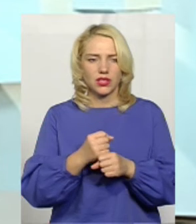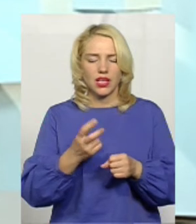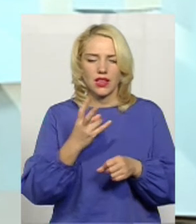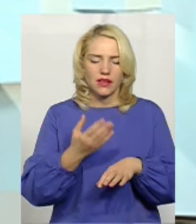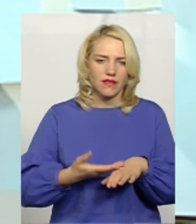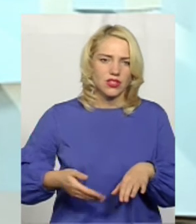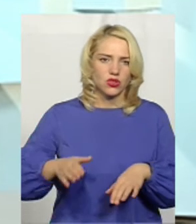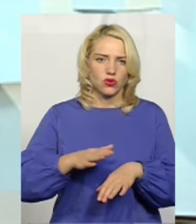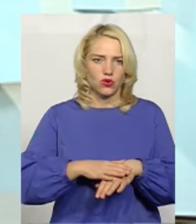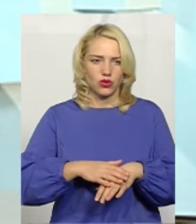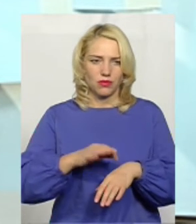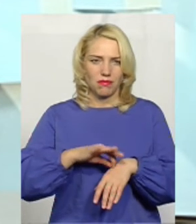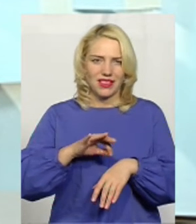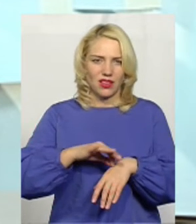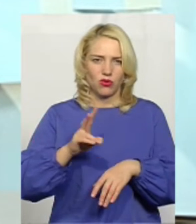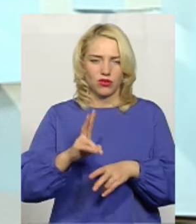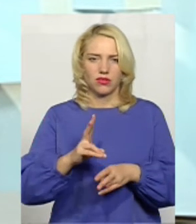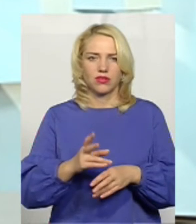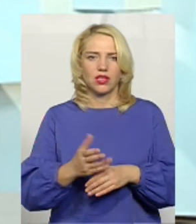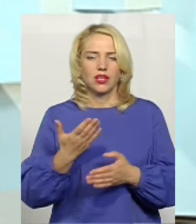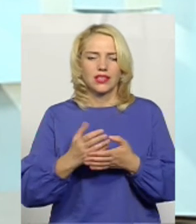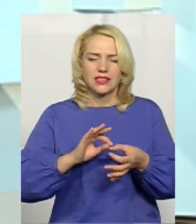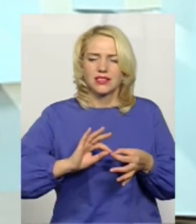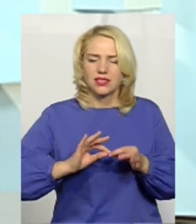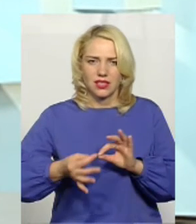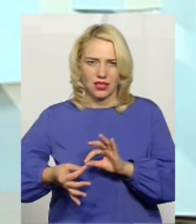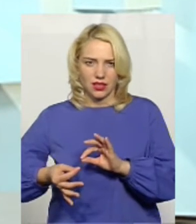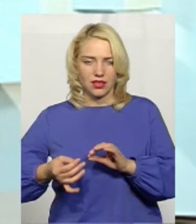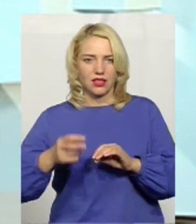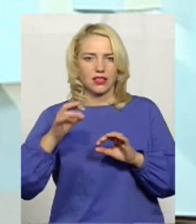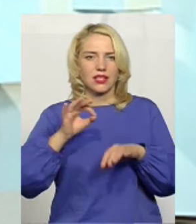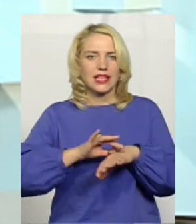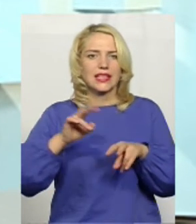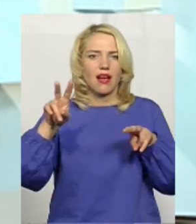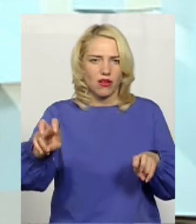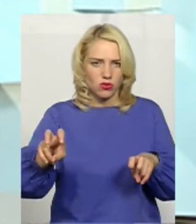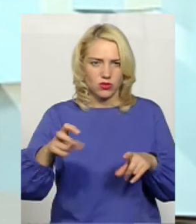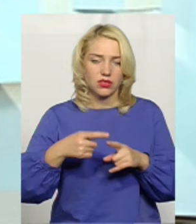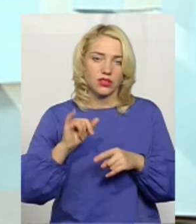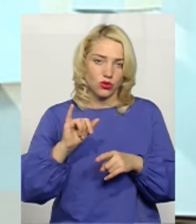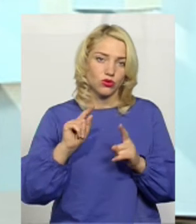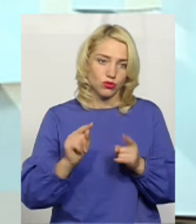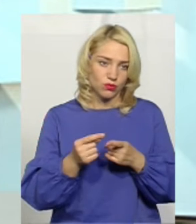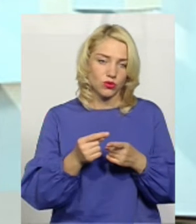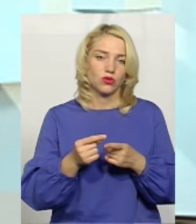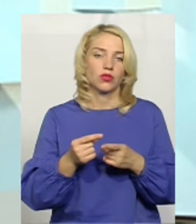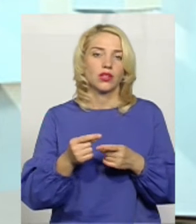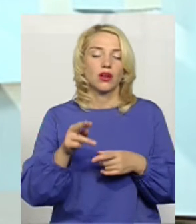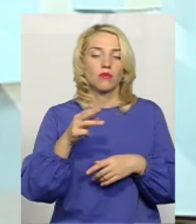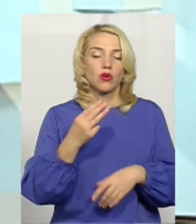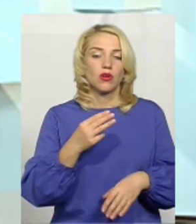більш важкої патології, більш складними діагнозами. Тому і по